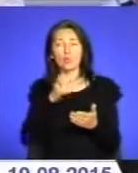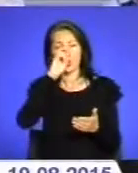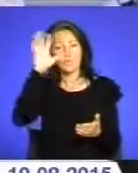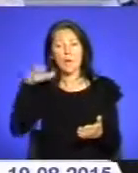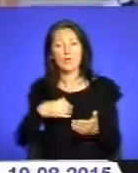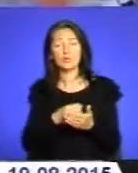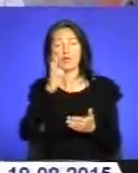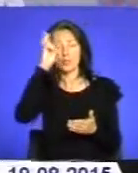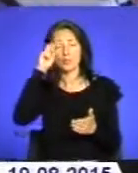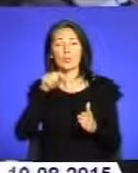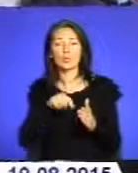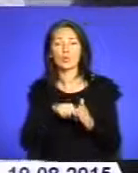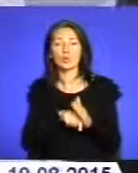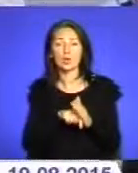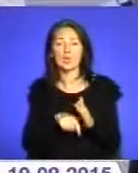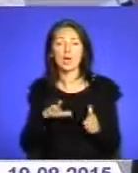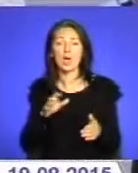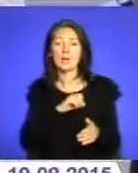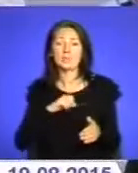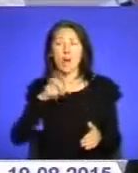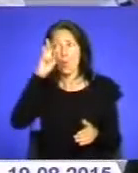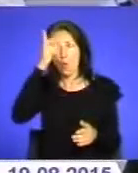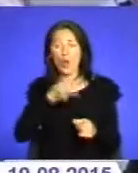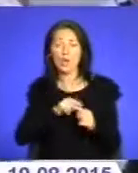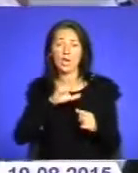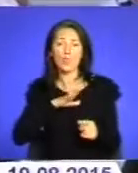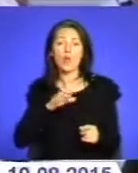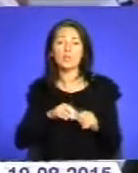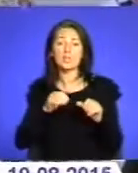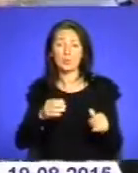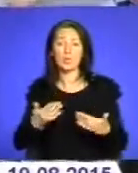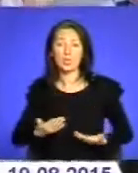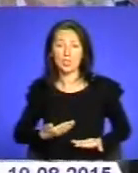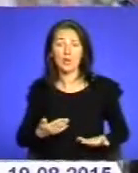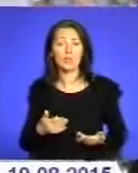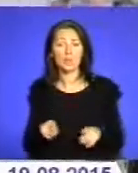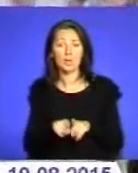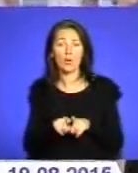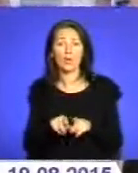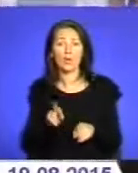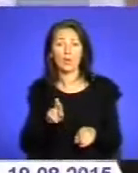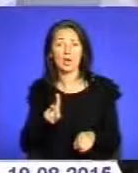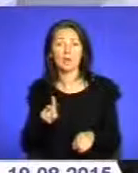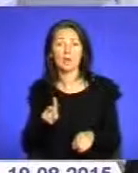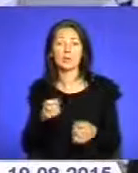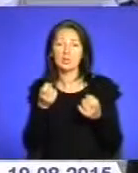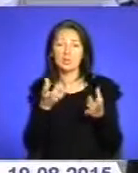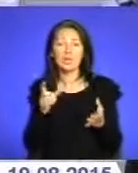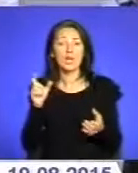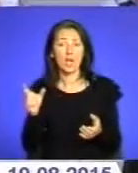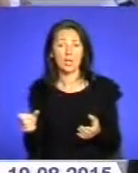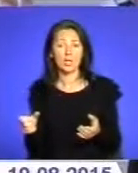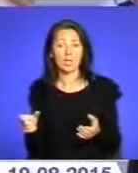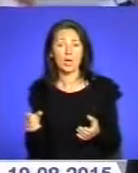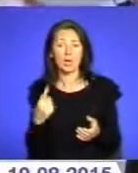бо все ж таки перебувача, сам Бог, який перебував на землі, він жив і проживав як звичайна людина